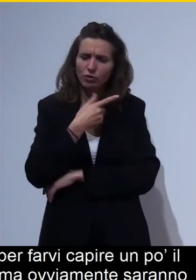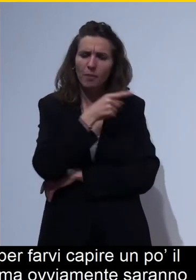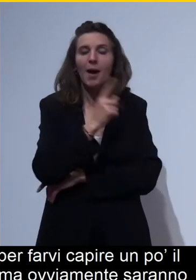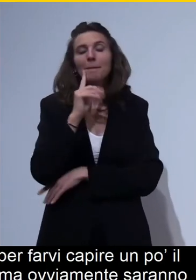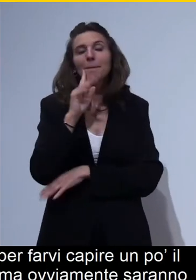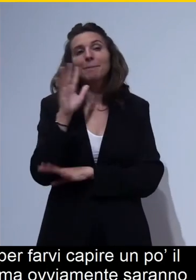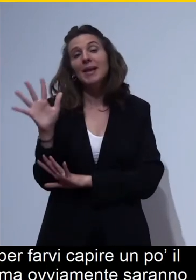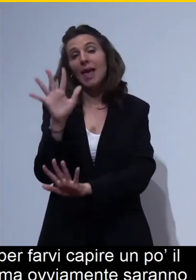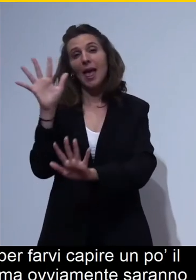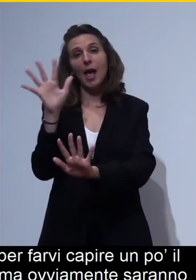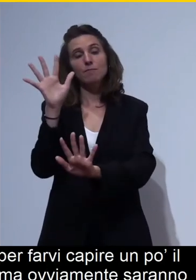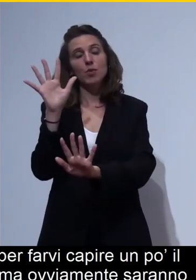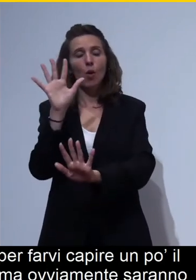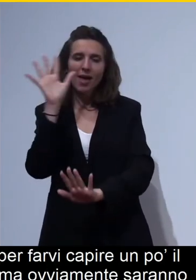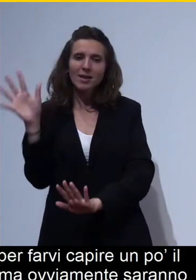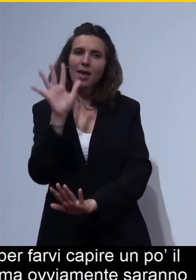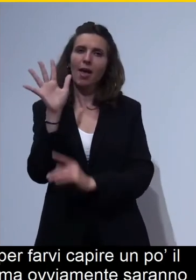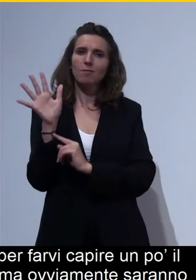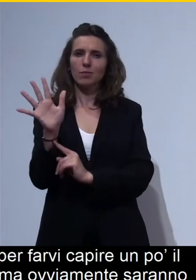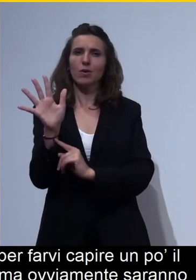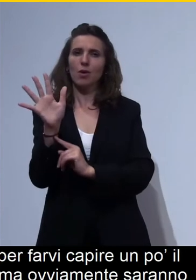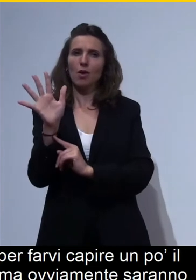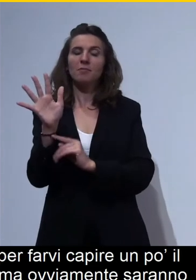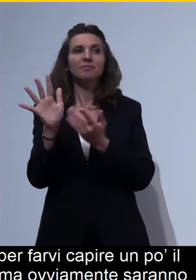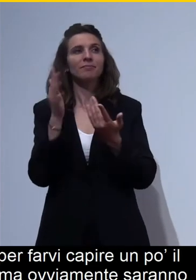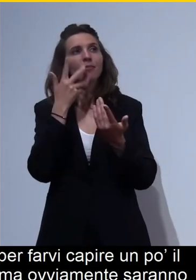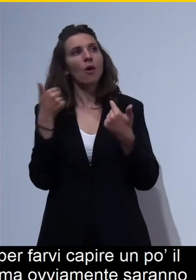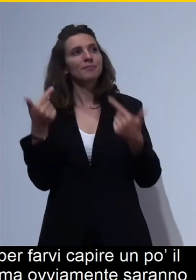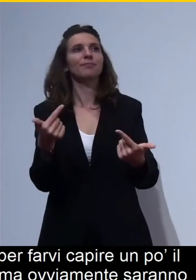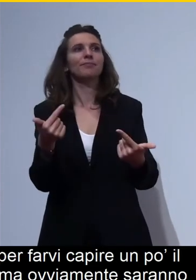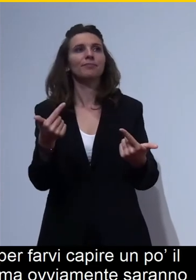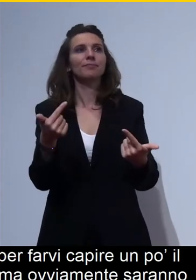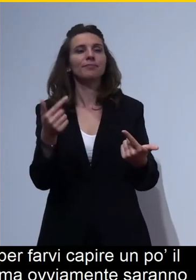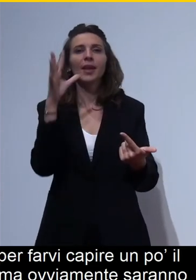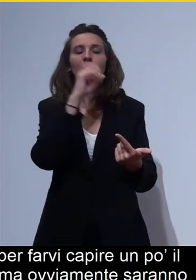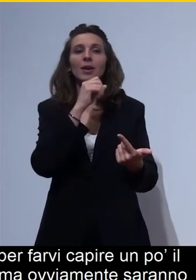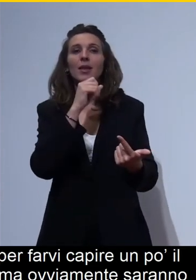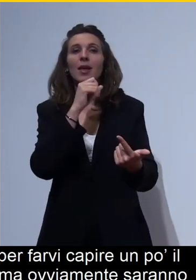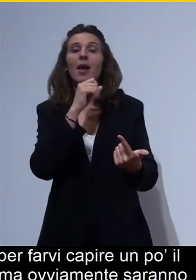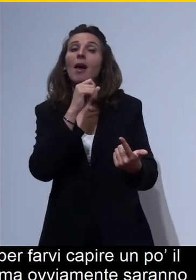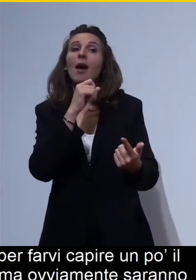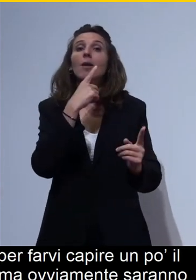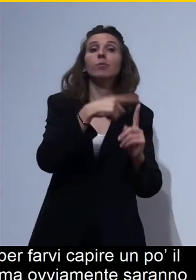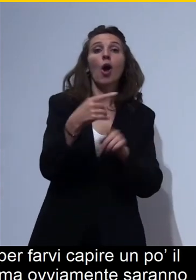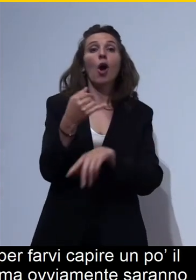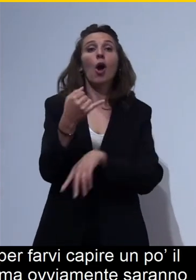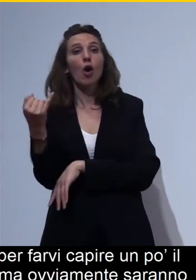che vogliono far capire un po' quali sono i pro e i contro delle varie situazioni.